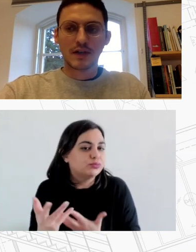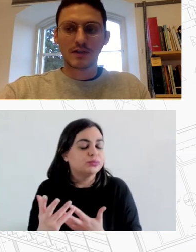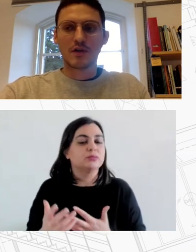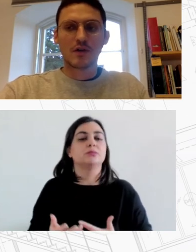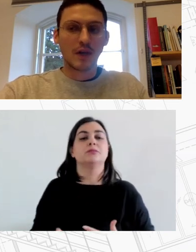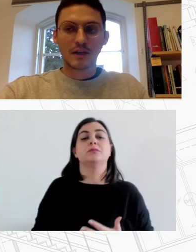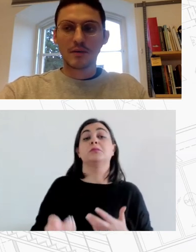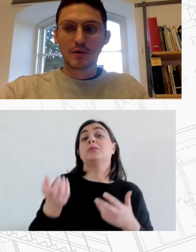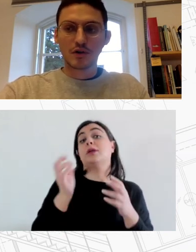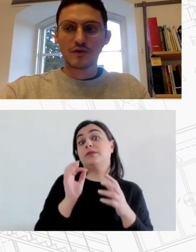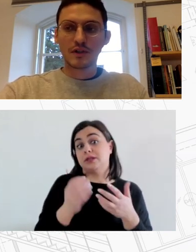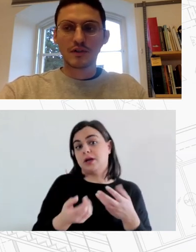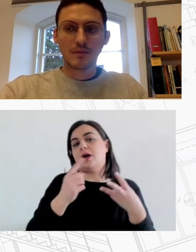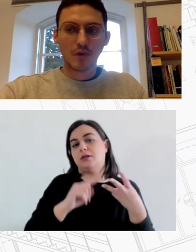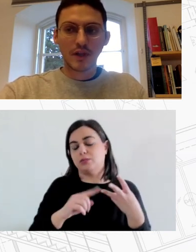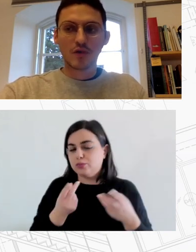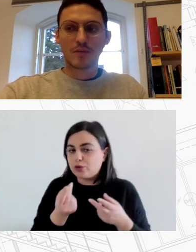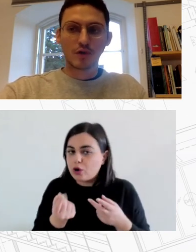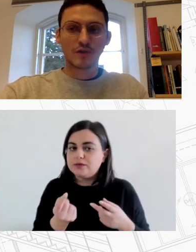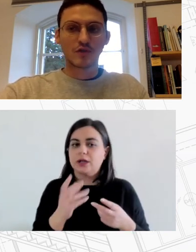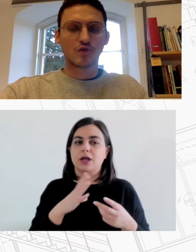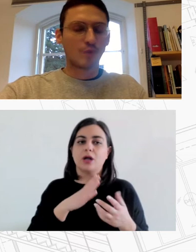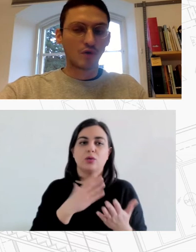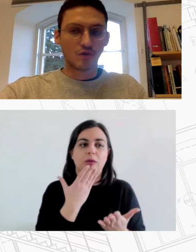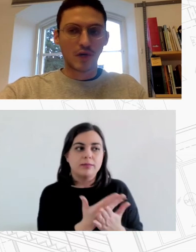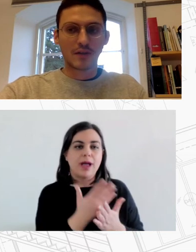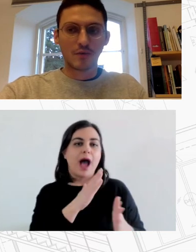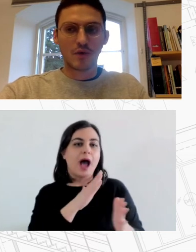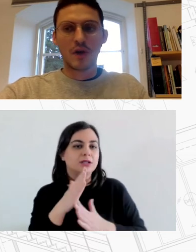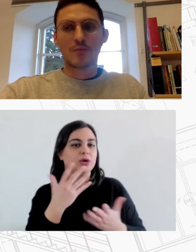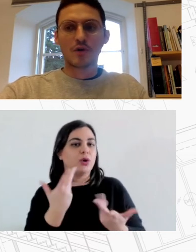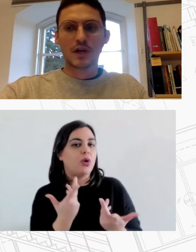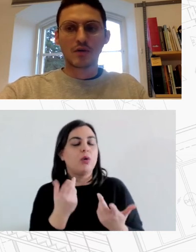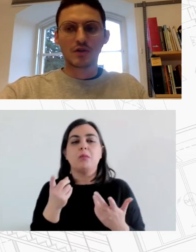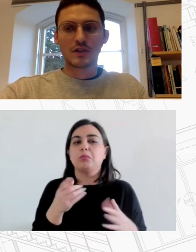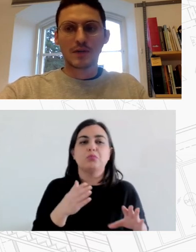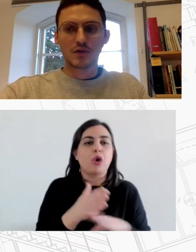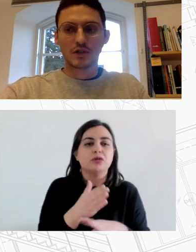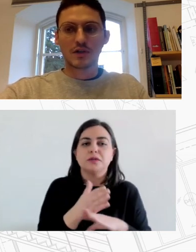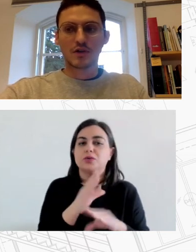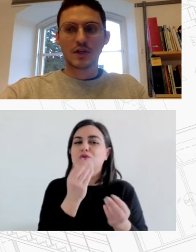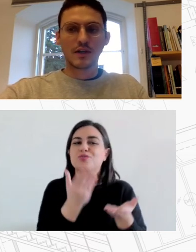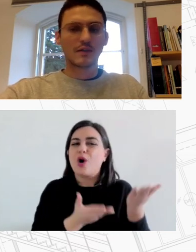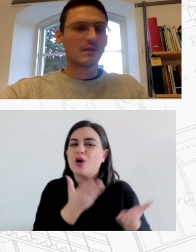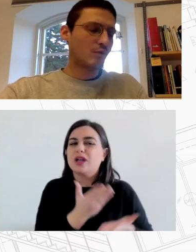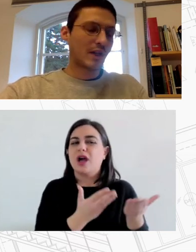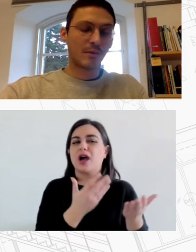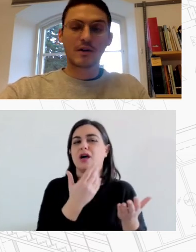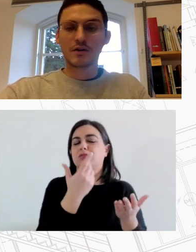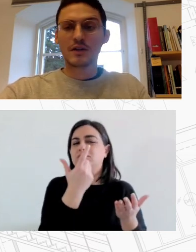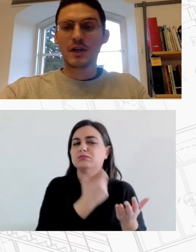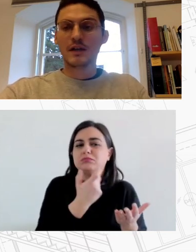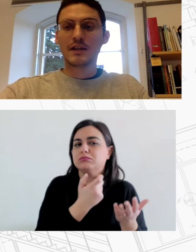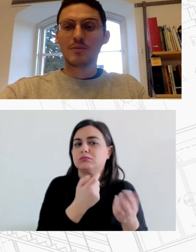ετούντες άσυλο και οι πρόσφυγες που δεν έχουν πρόσβαση στους πόρους του άτυπου προνοιακού συστήματος της οικογένειας που